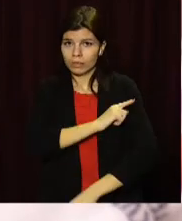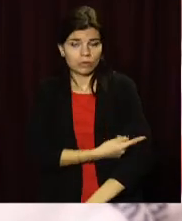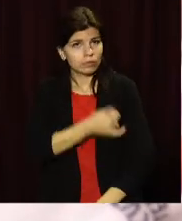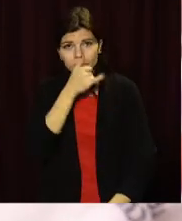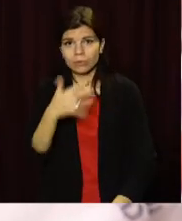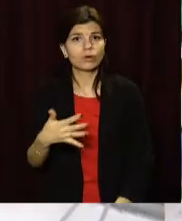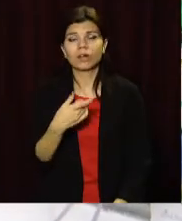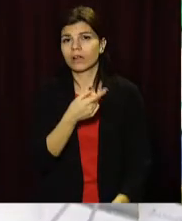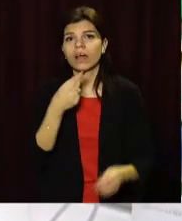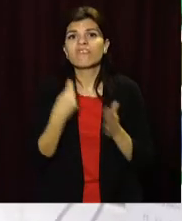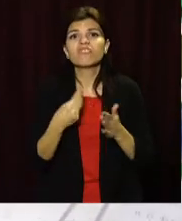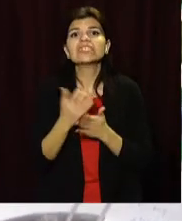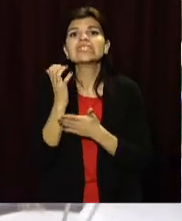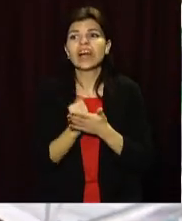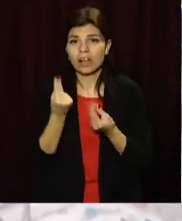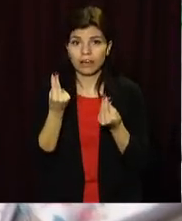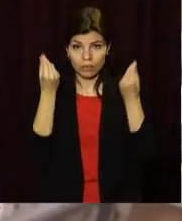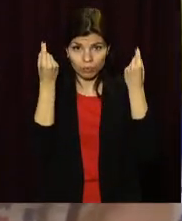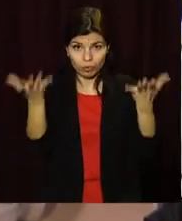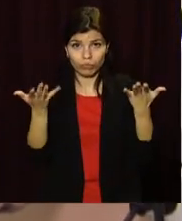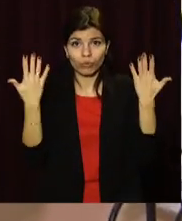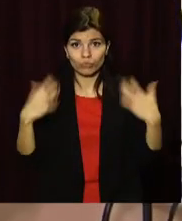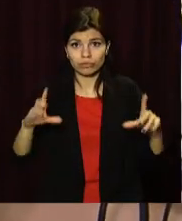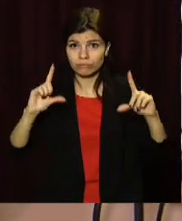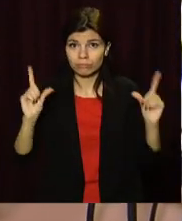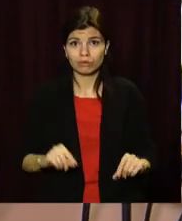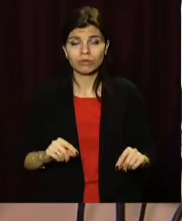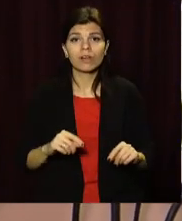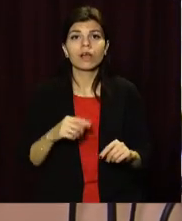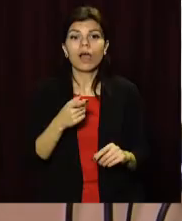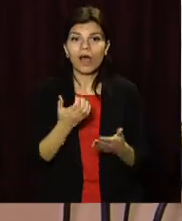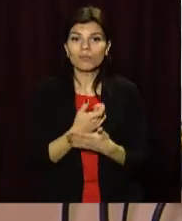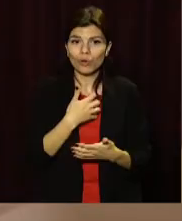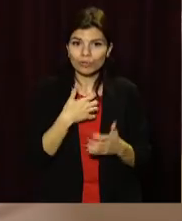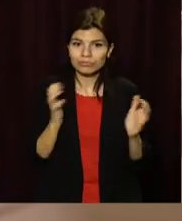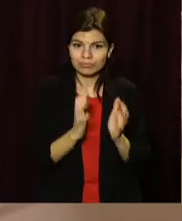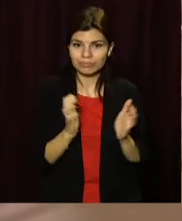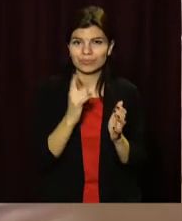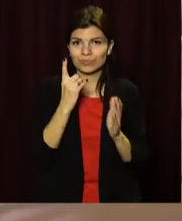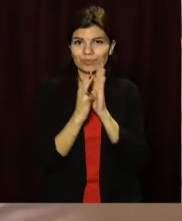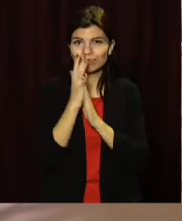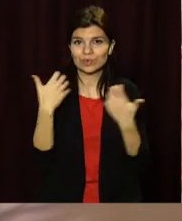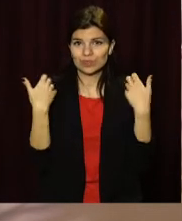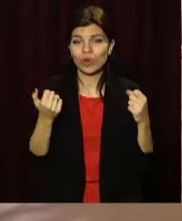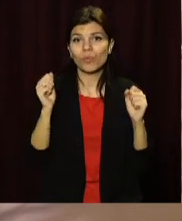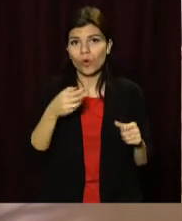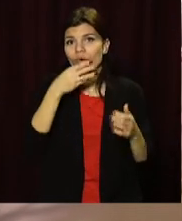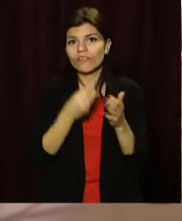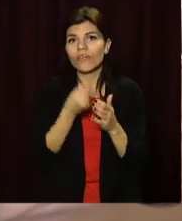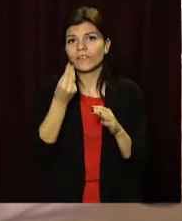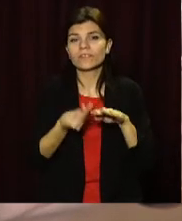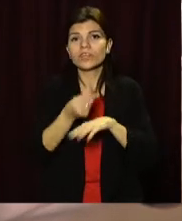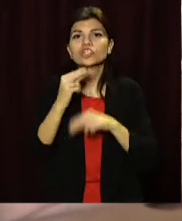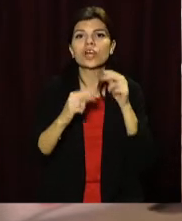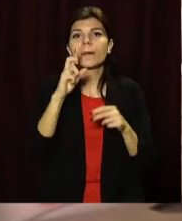витратила свої фінансові запаси. Щоб збільшити собіні шанси на здорове життя, можна зробити свій благодійний внесок